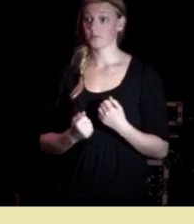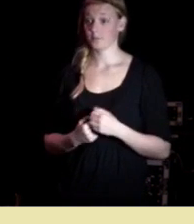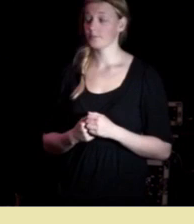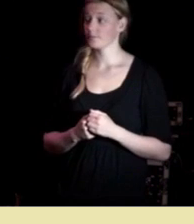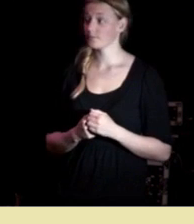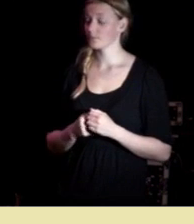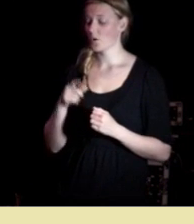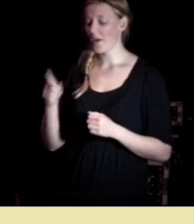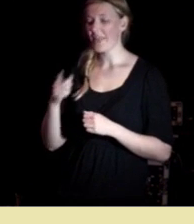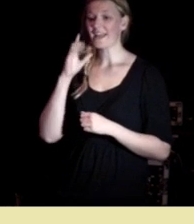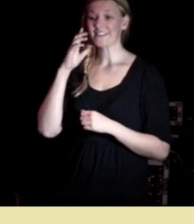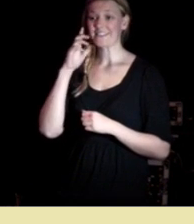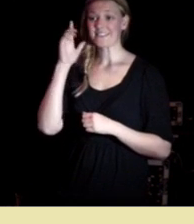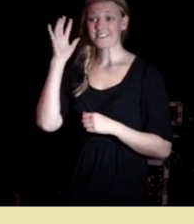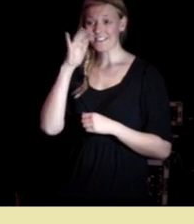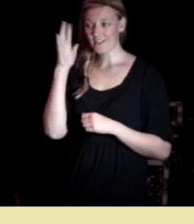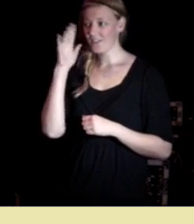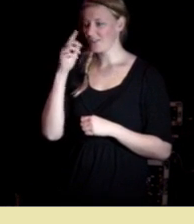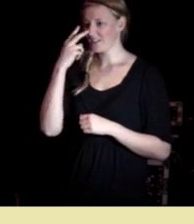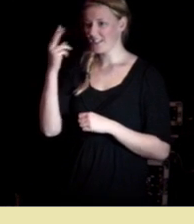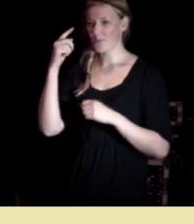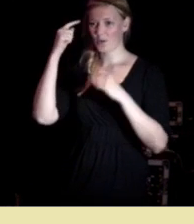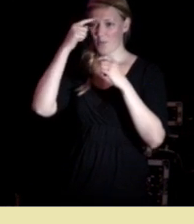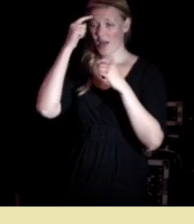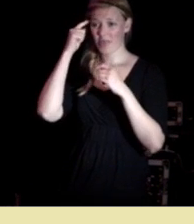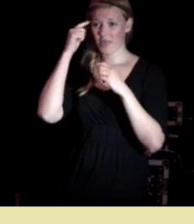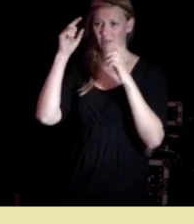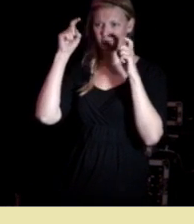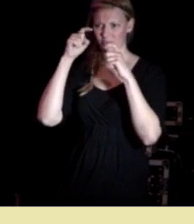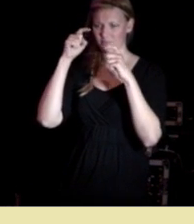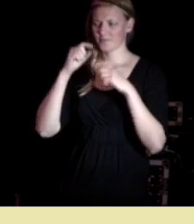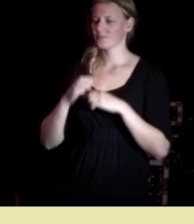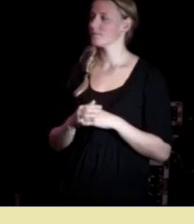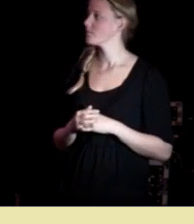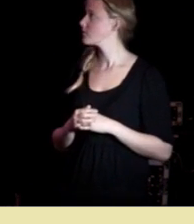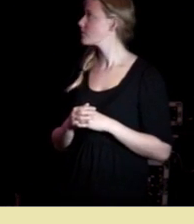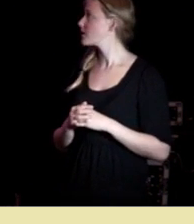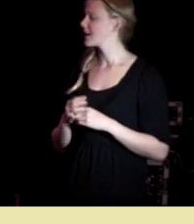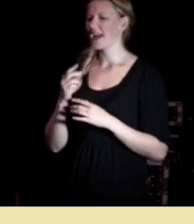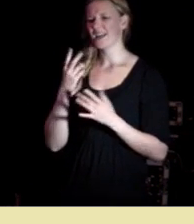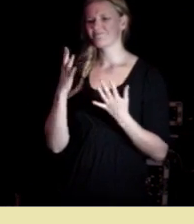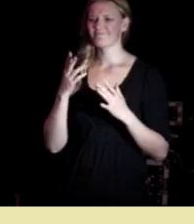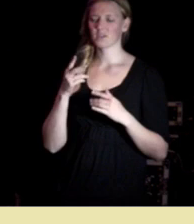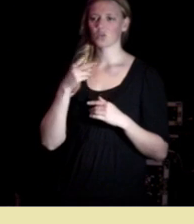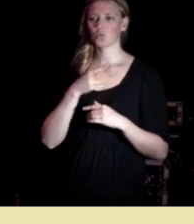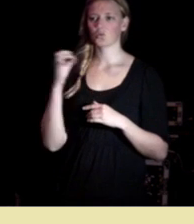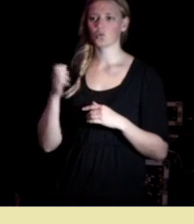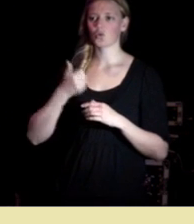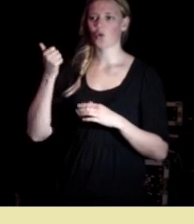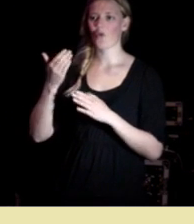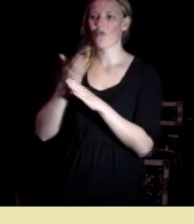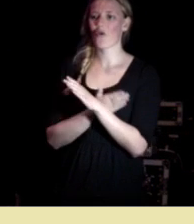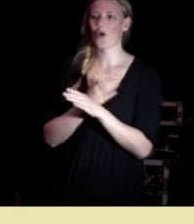er en tviler ser dere det ser på den rynkete pannen dette er cirka 2000 år før Botox